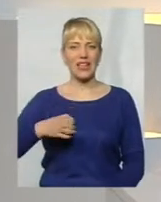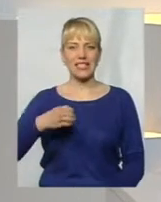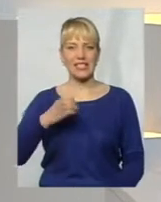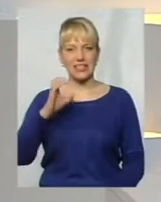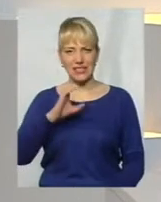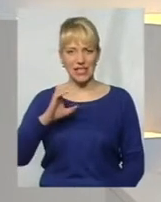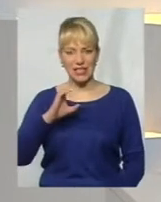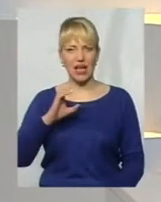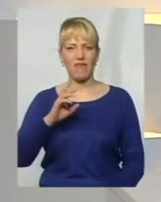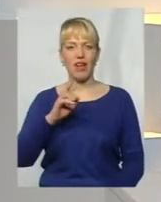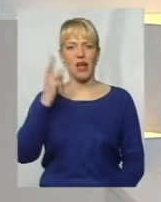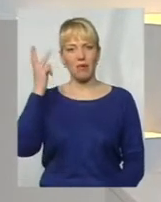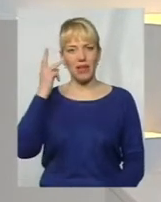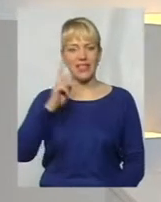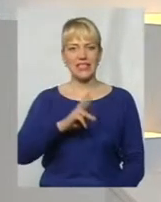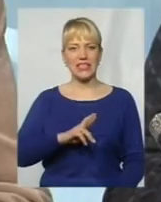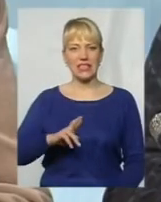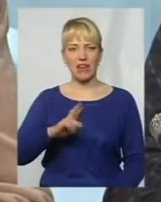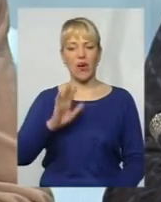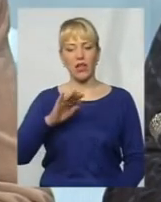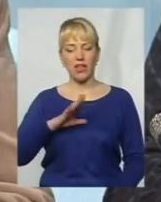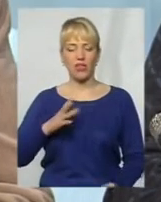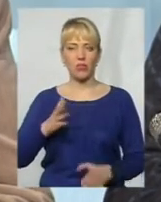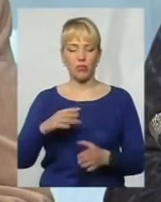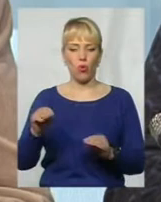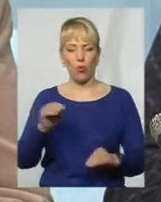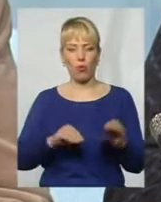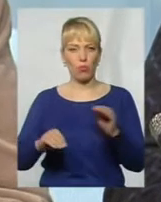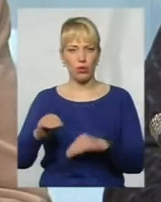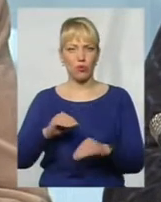Хмельницьк, Єрмониці. І далі ми до конкурсу транспортом